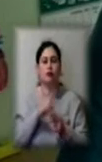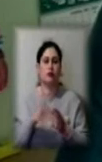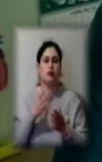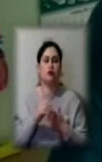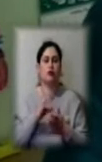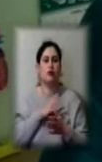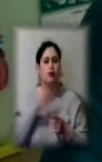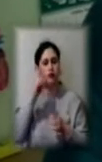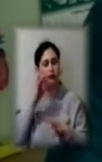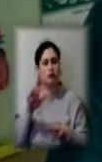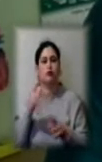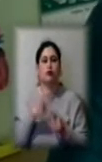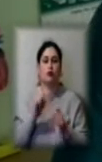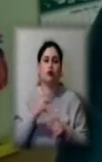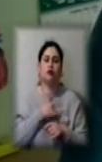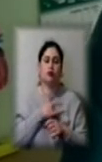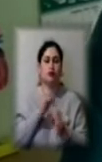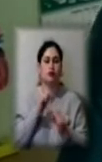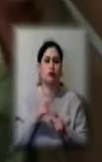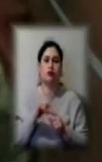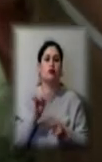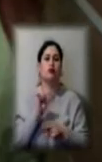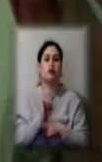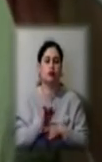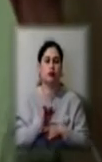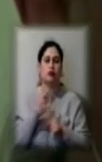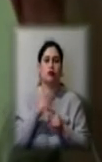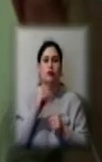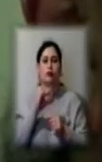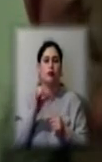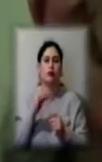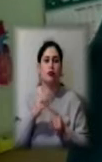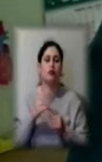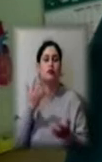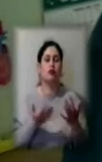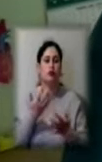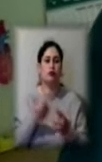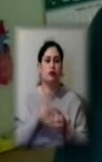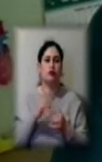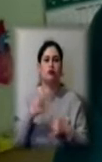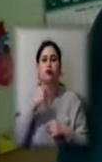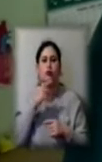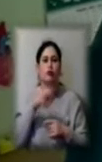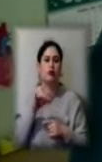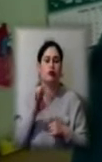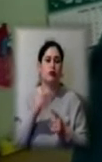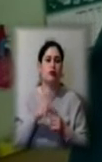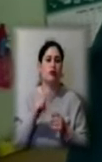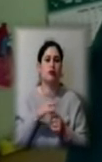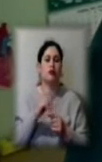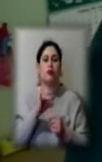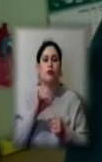могло і зупинялося періодично. Якщо вже казати про розхідні матеріали